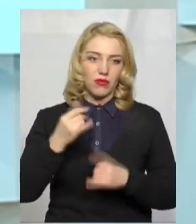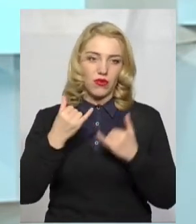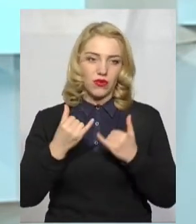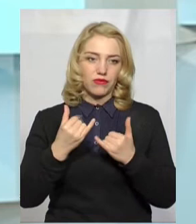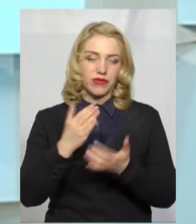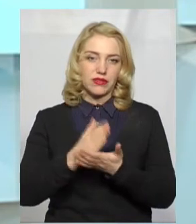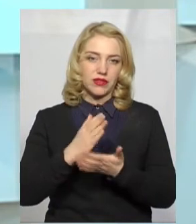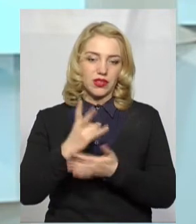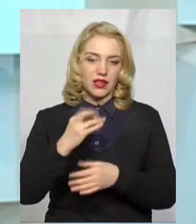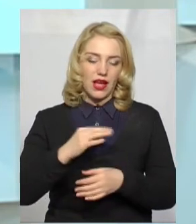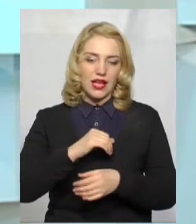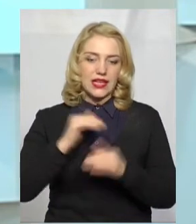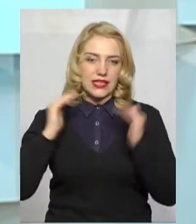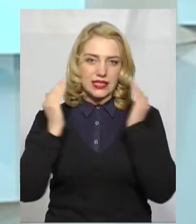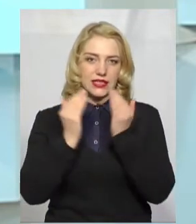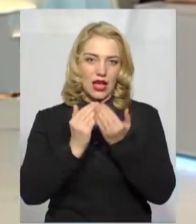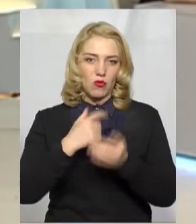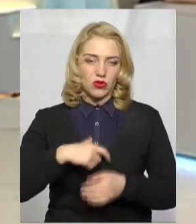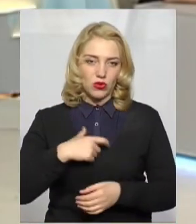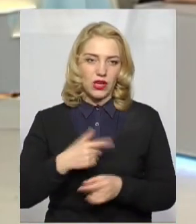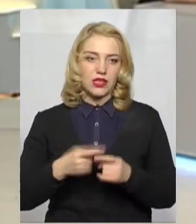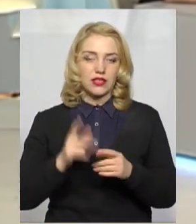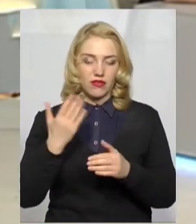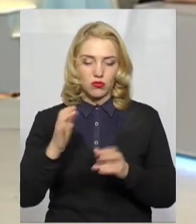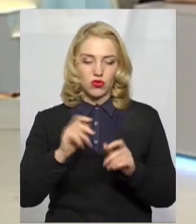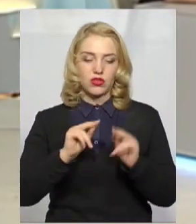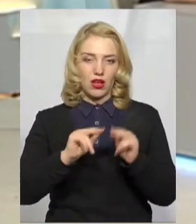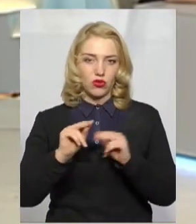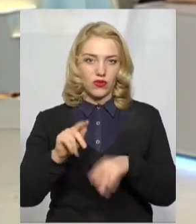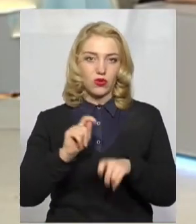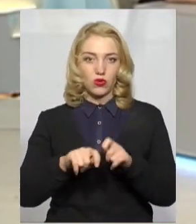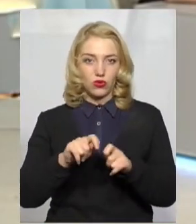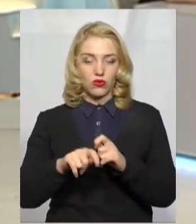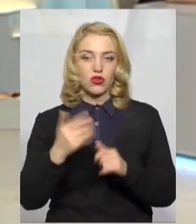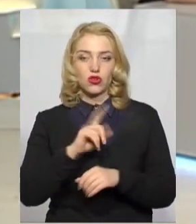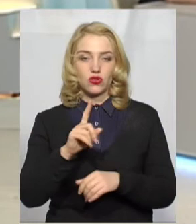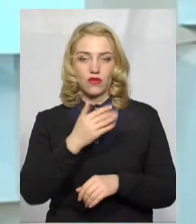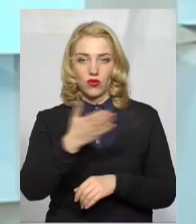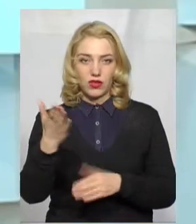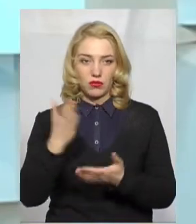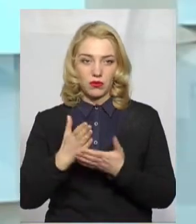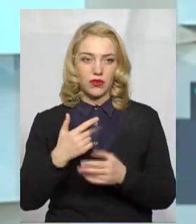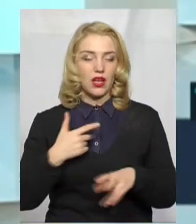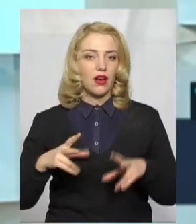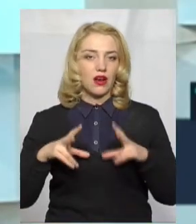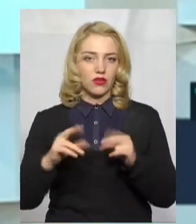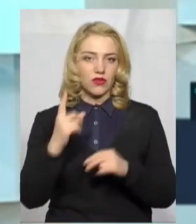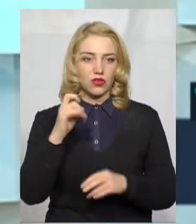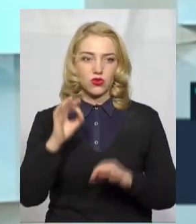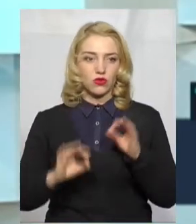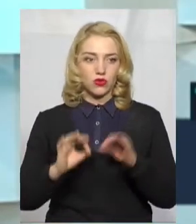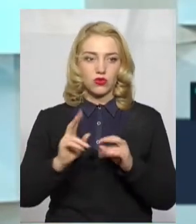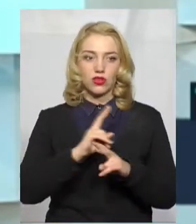перебувають на самоізоляції. Ви можете це гарантувати, контролюєте, що вони перебувають? Ну, знаєте, гарантувати на 100%